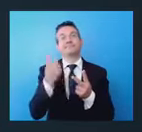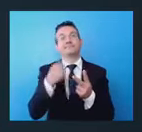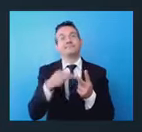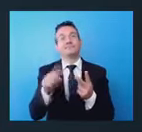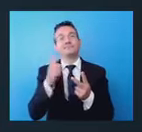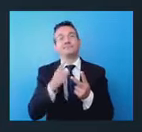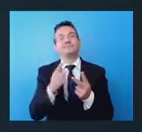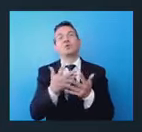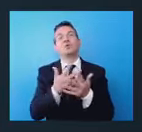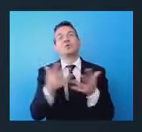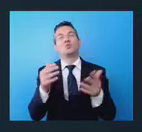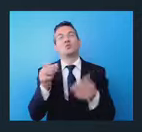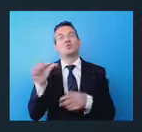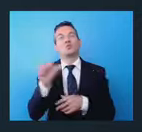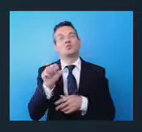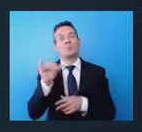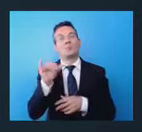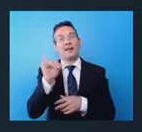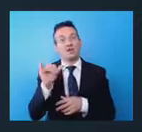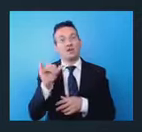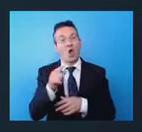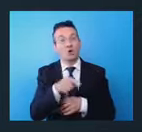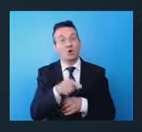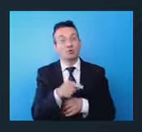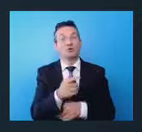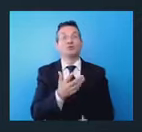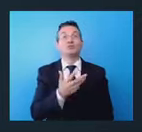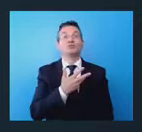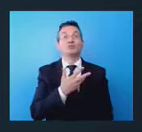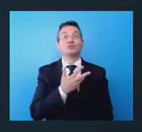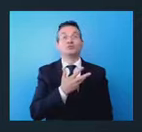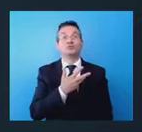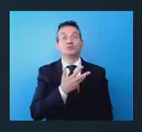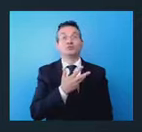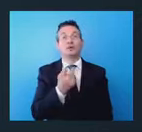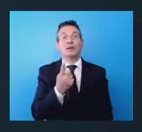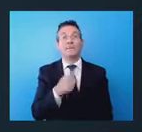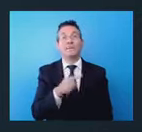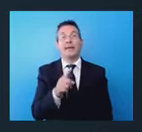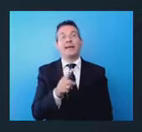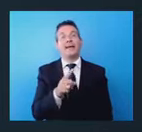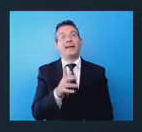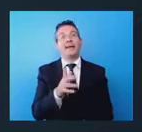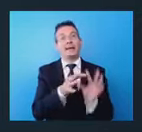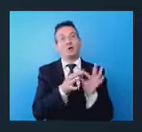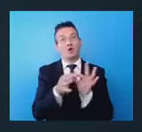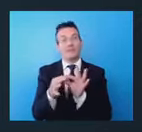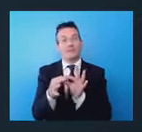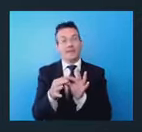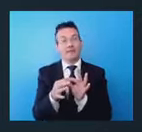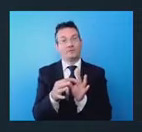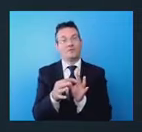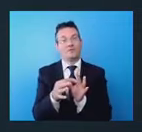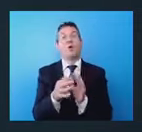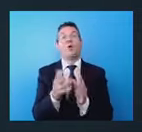yacht produce sul territorio dove viene portata a continuità, la quale peraltro poiché